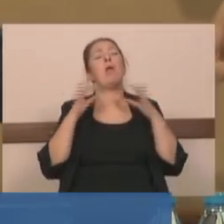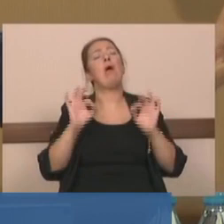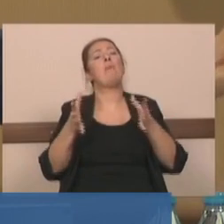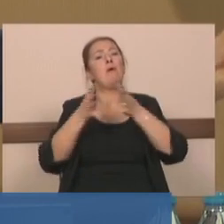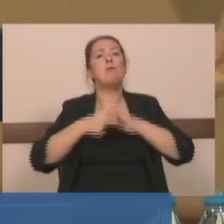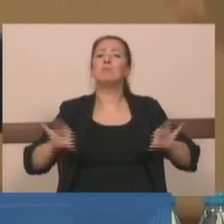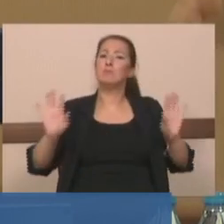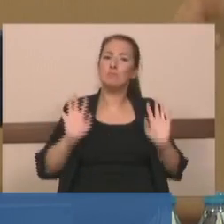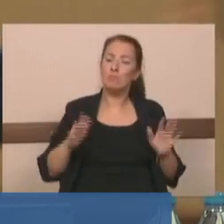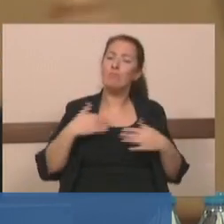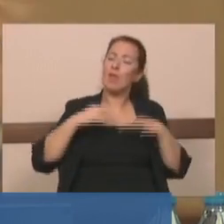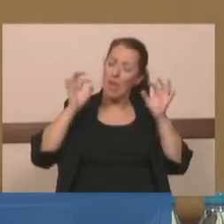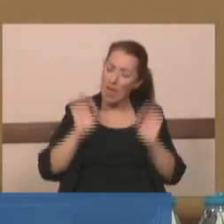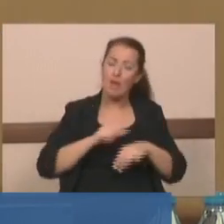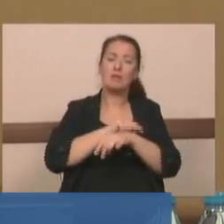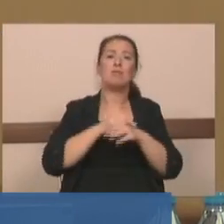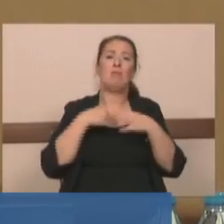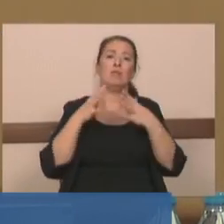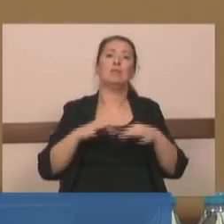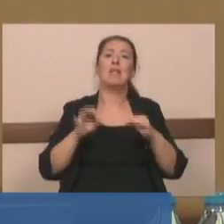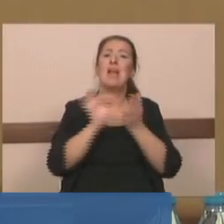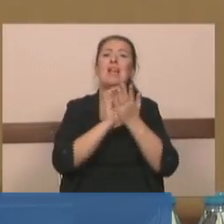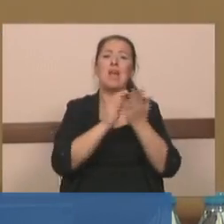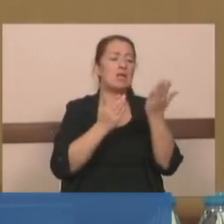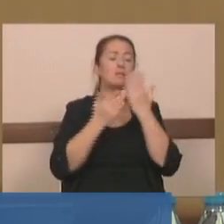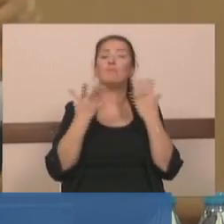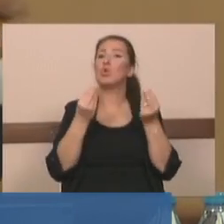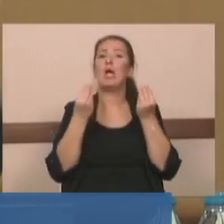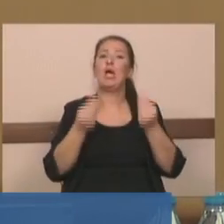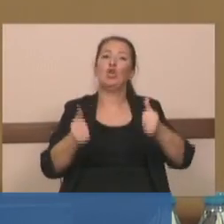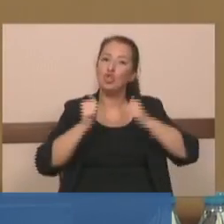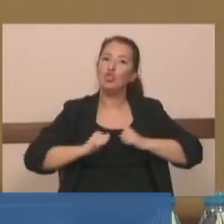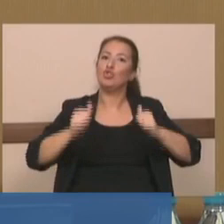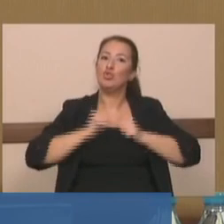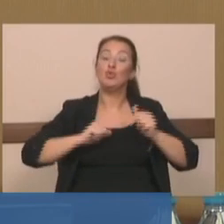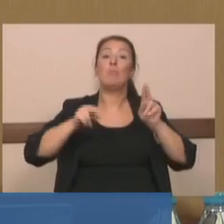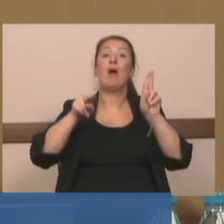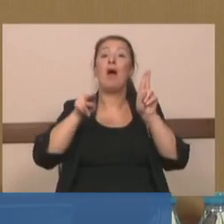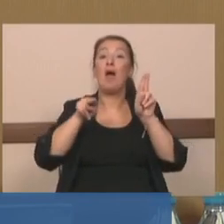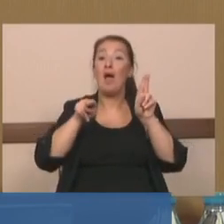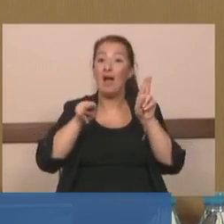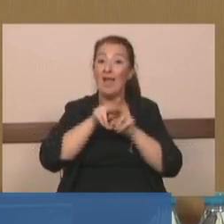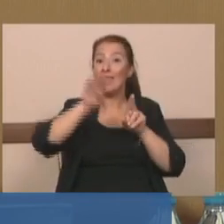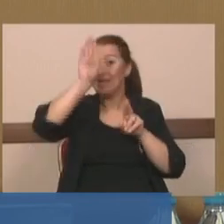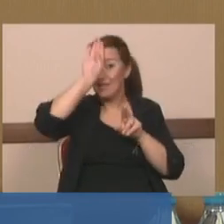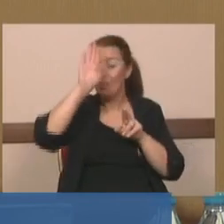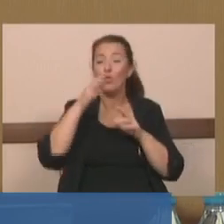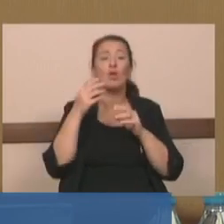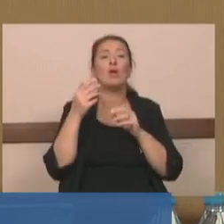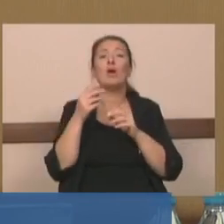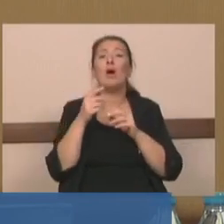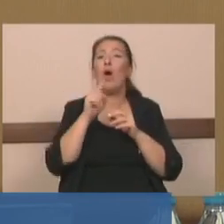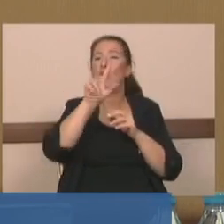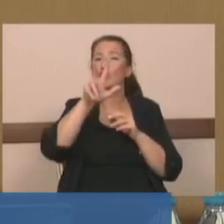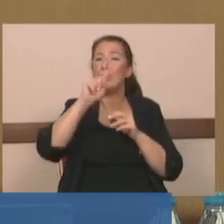her zaman hazırlıklıyım, her zaman. Dersimi o kadar iyi çalışırım ki Kanal İstanbul'un bilmem kaç bin sayfası ben